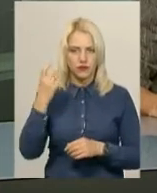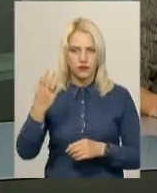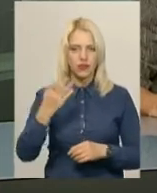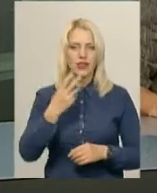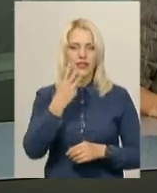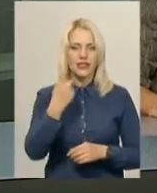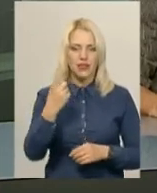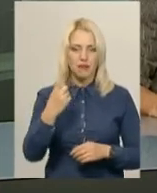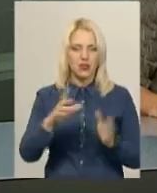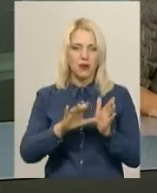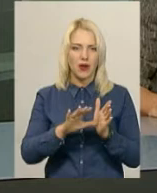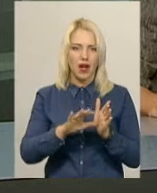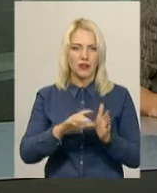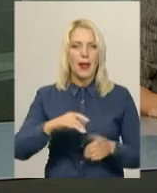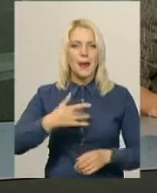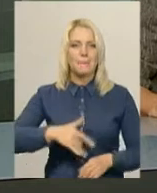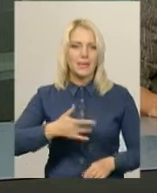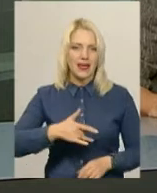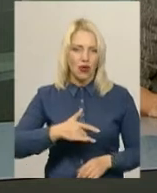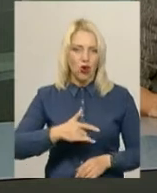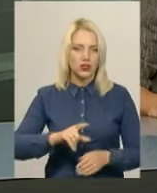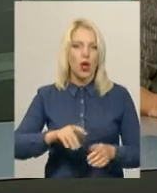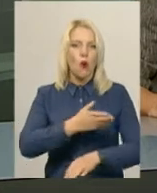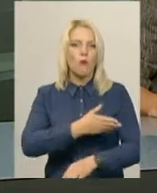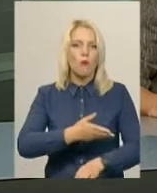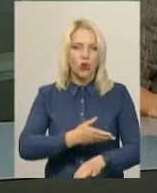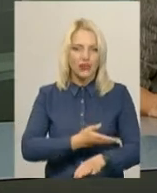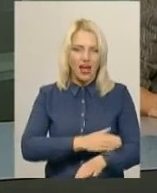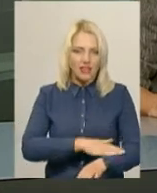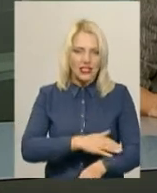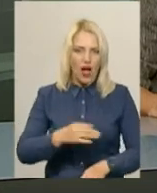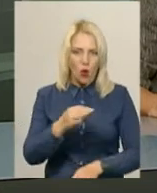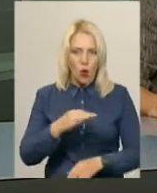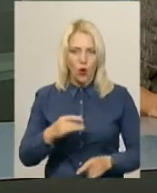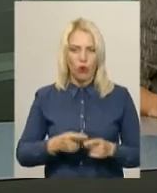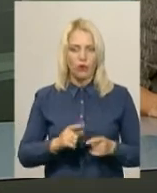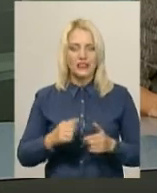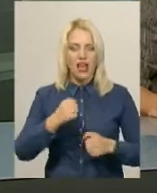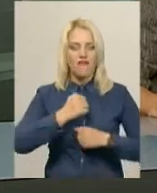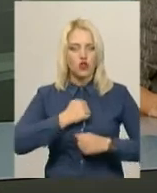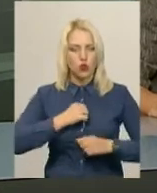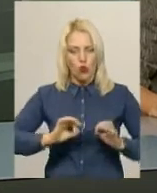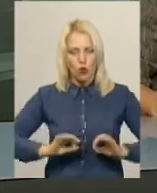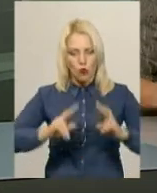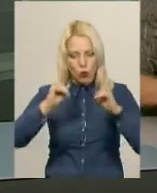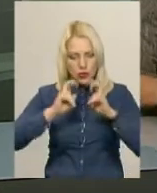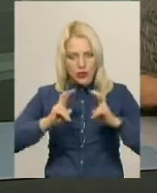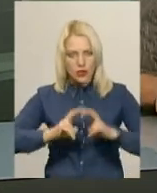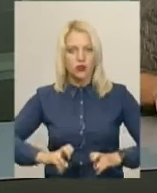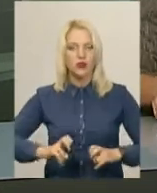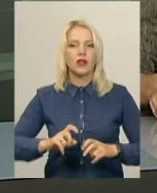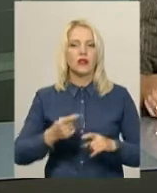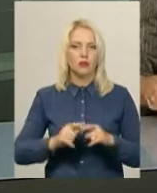авіації із Миргорода Полтавської області. Військова прокуратура Центрального регіону продовжує розслідування падіння військового